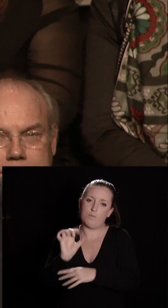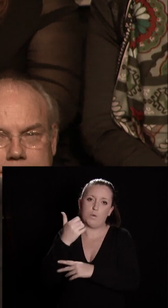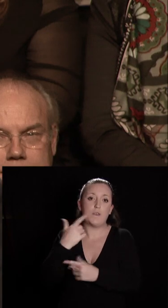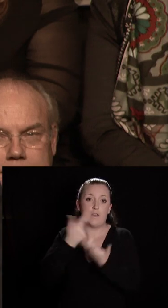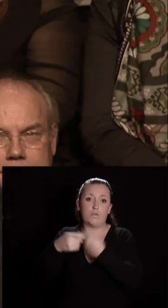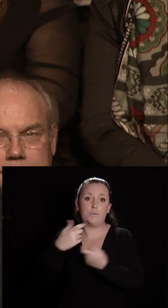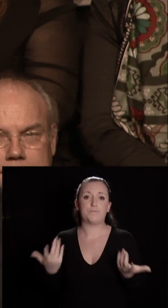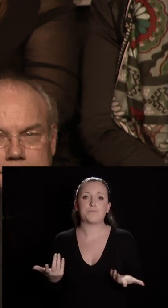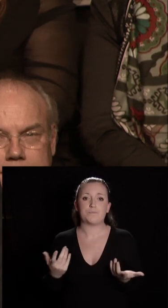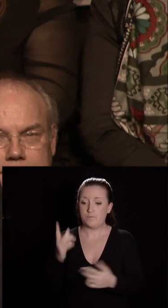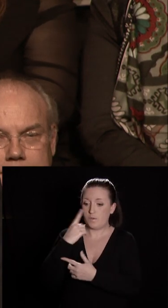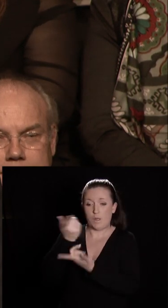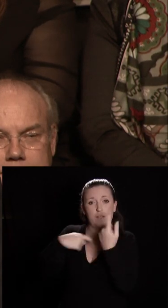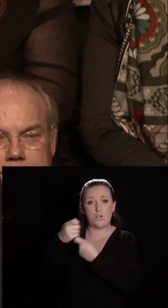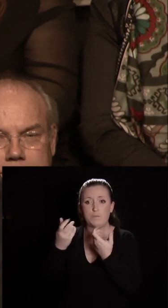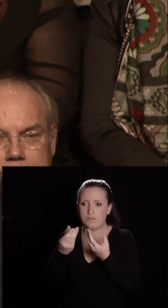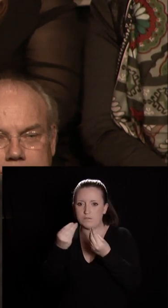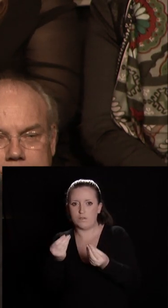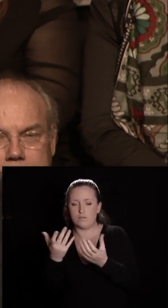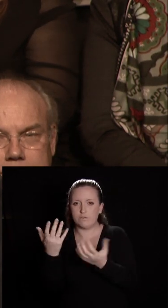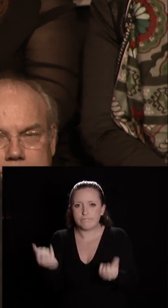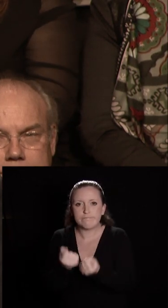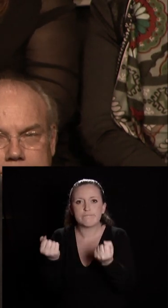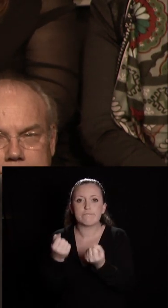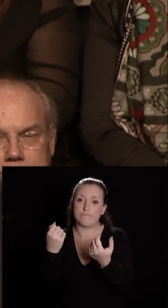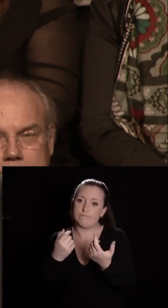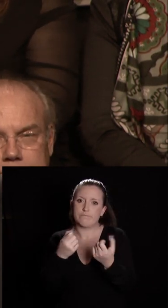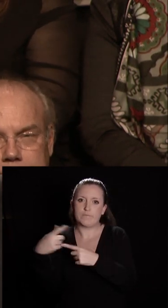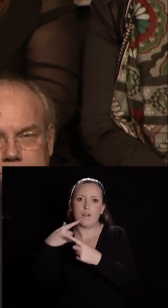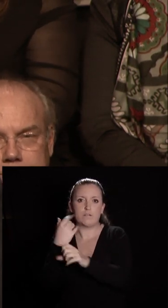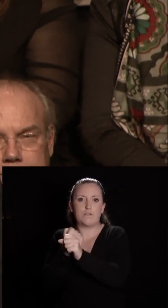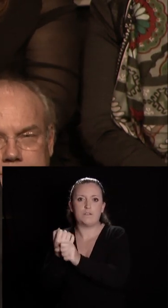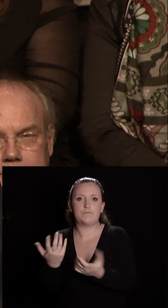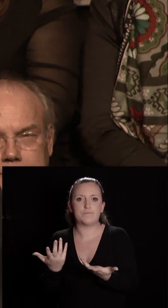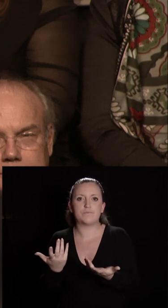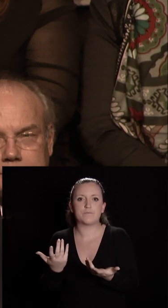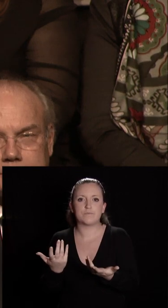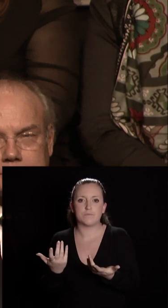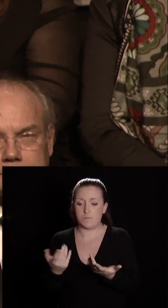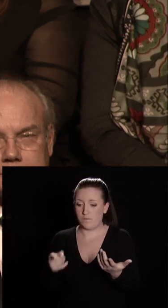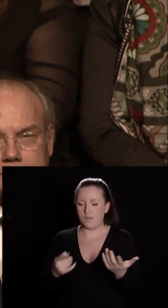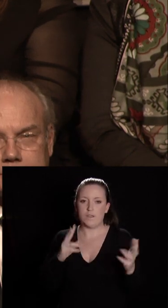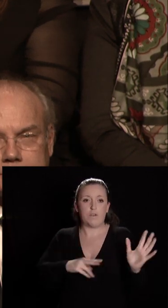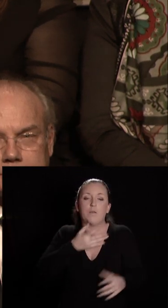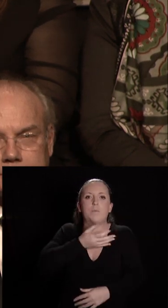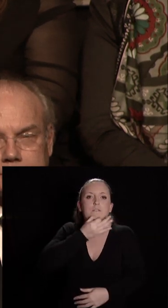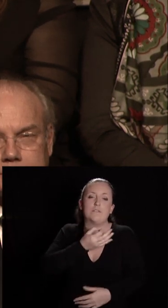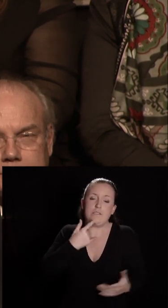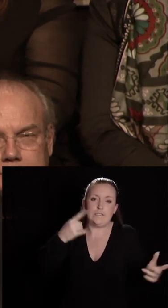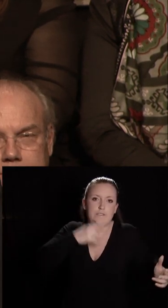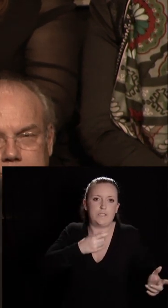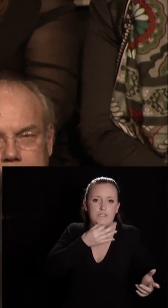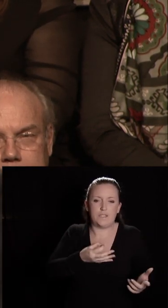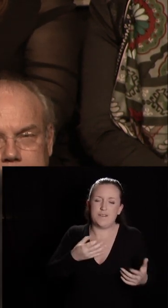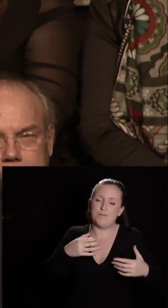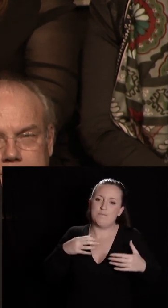parce qu'elle génère de l'activité et de l'emploi. Mesdames et messieurs, ce n pas facile à dire, ce n jamais facile à dire, mais Dijon